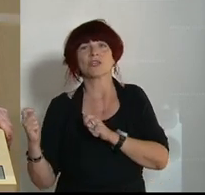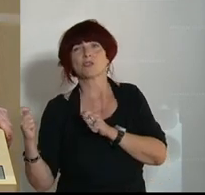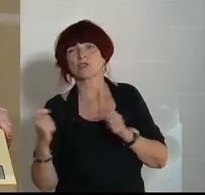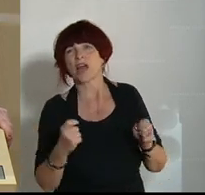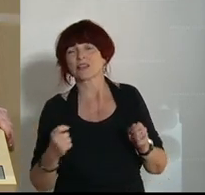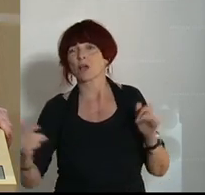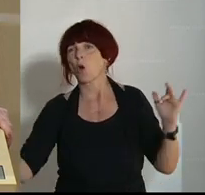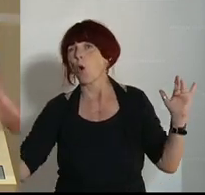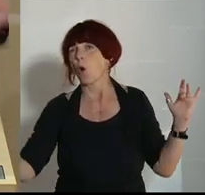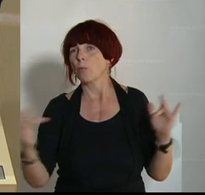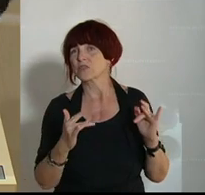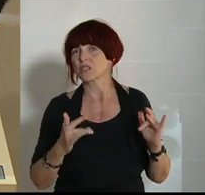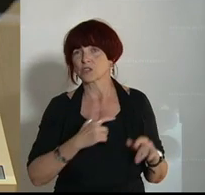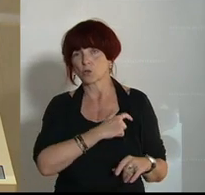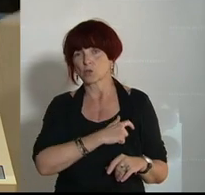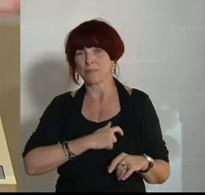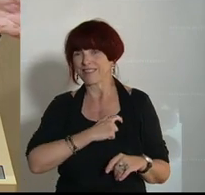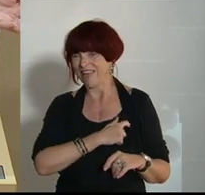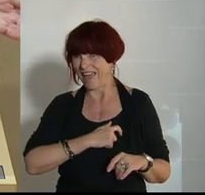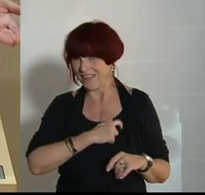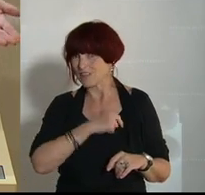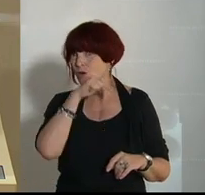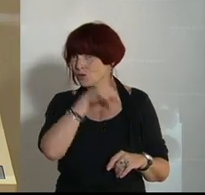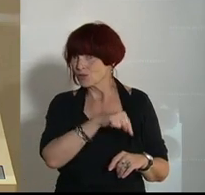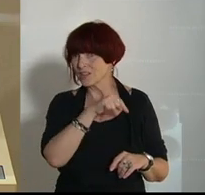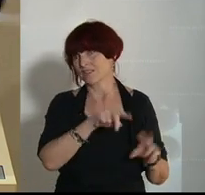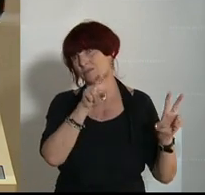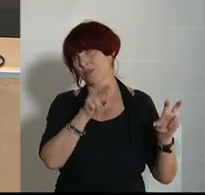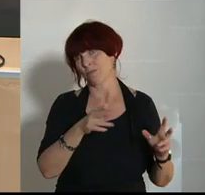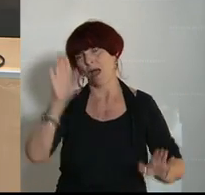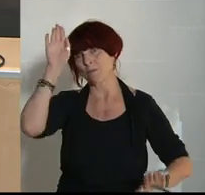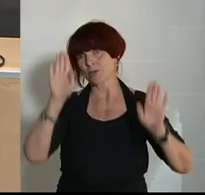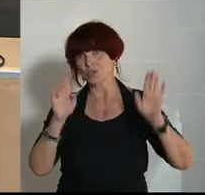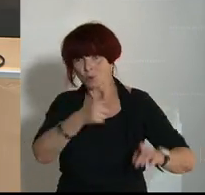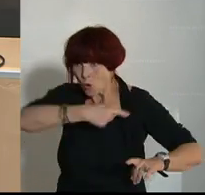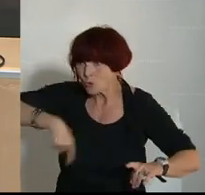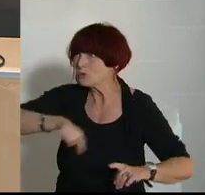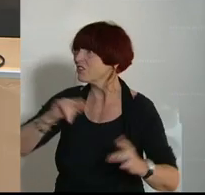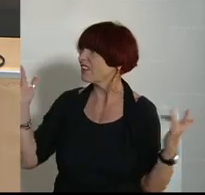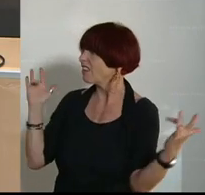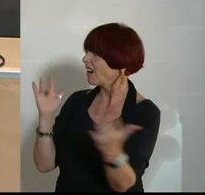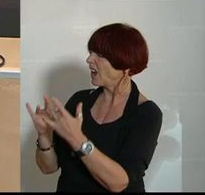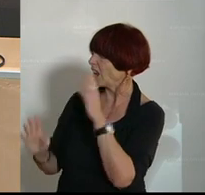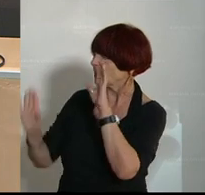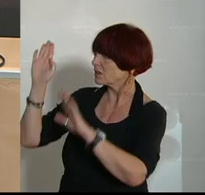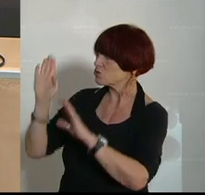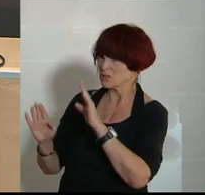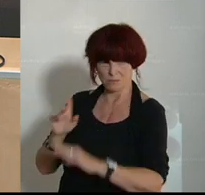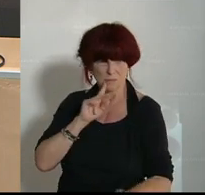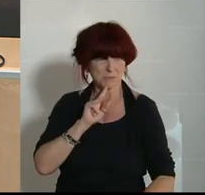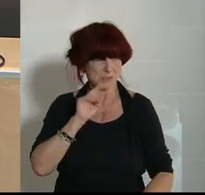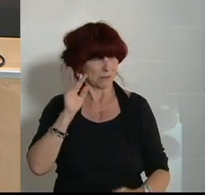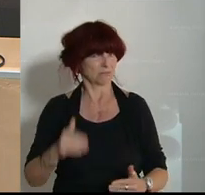der Oppositionsparteien genau zu diesem Thema hier abgestimmt und sie haben dagegen gestimmt. Also das ist schon ein bisschen absurd.